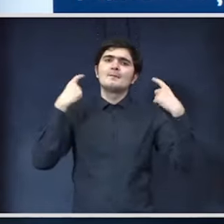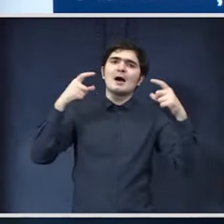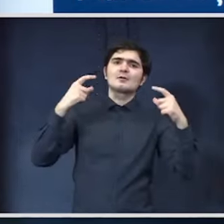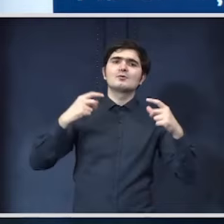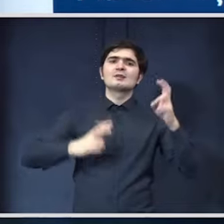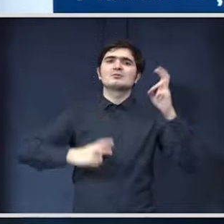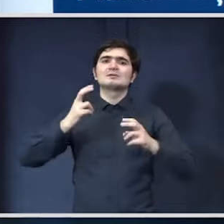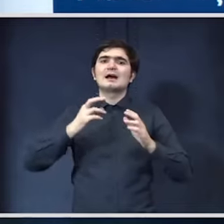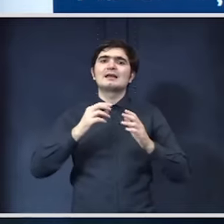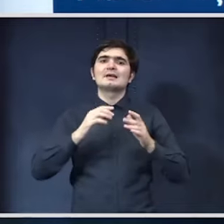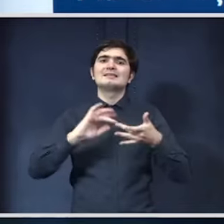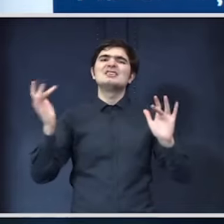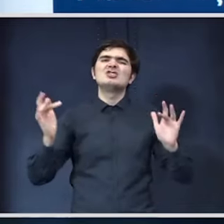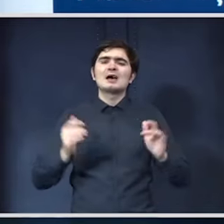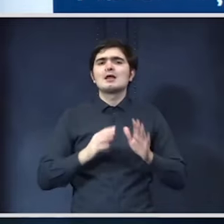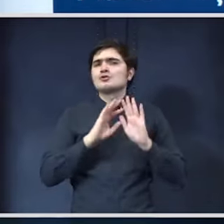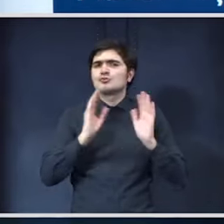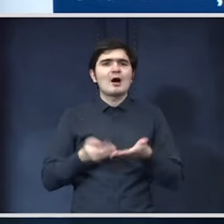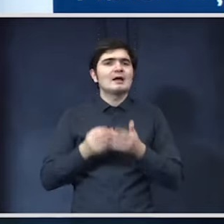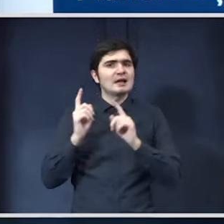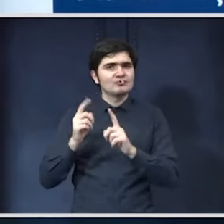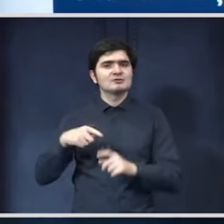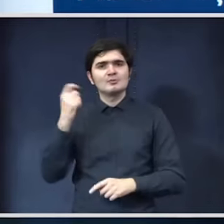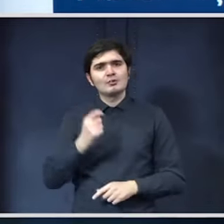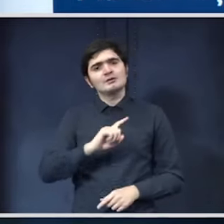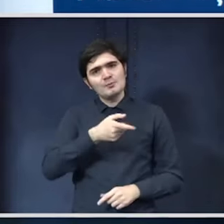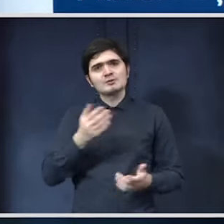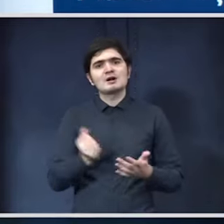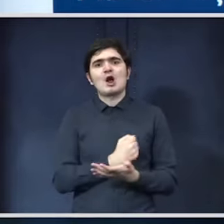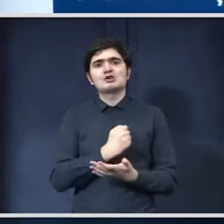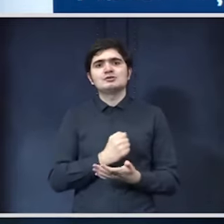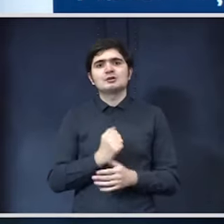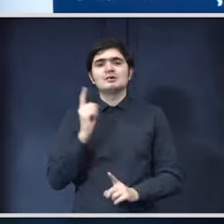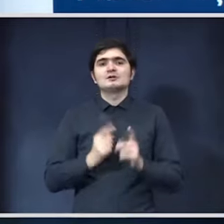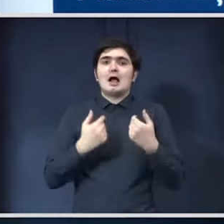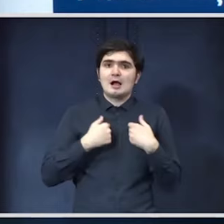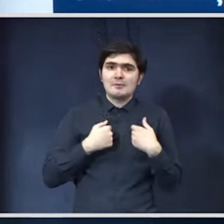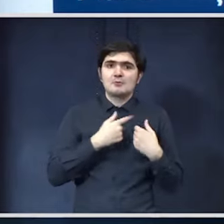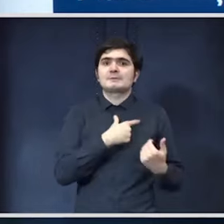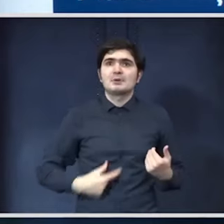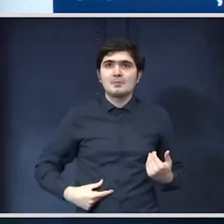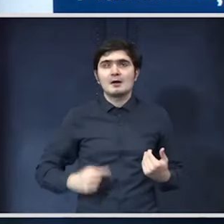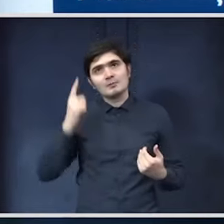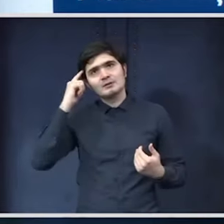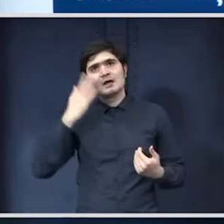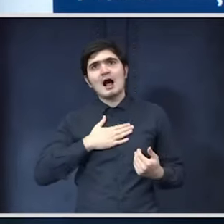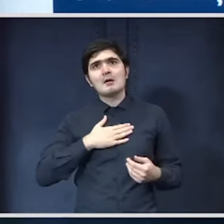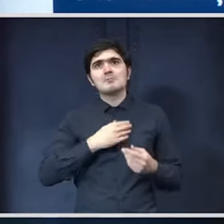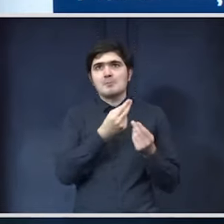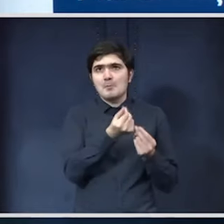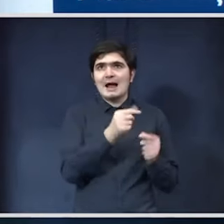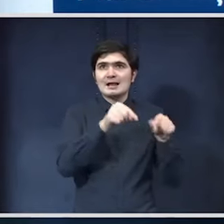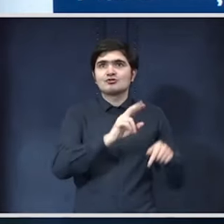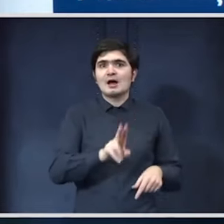industriale digitale de pildă toate acestea sunt dirigibile și practic dacă eu aș fi primar știu că am X euro pentru